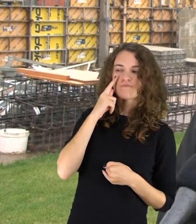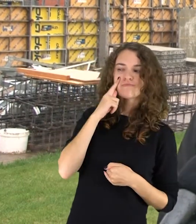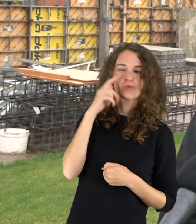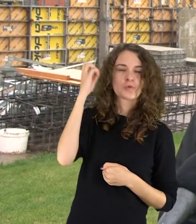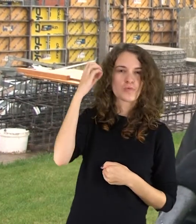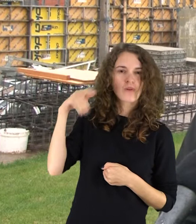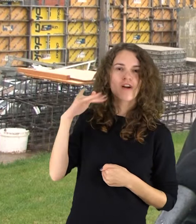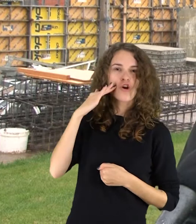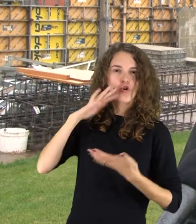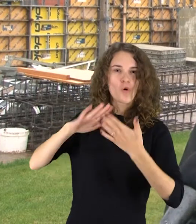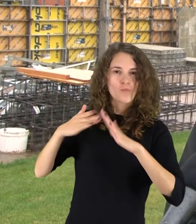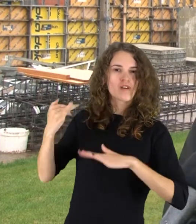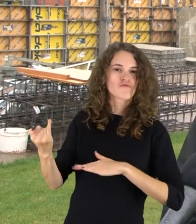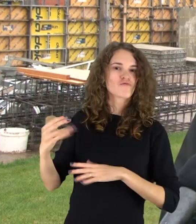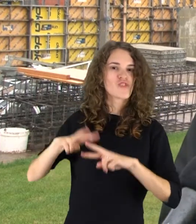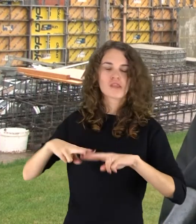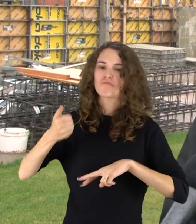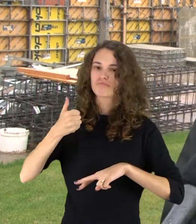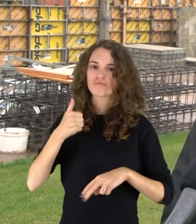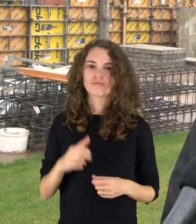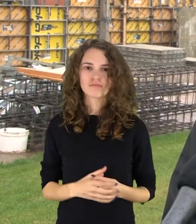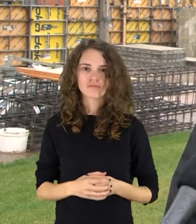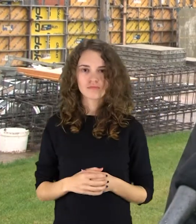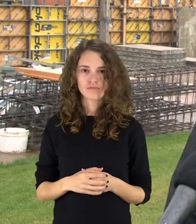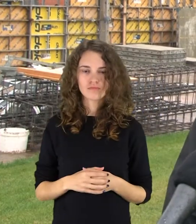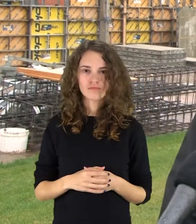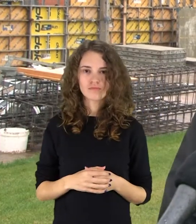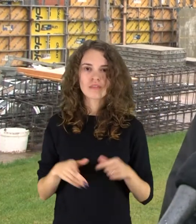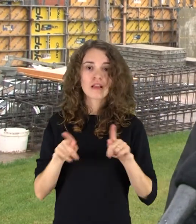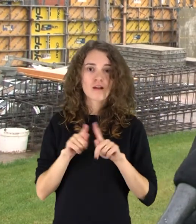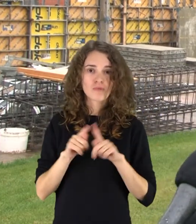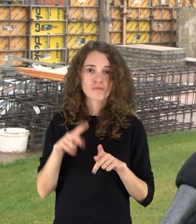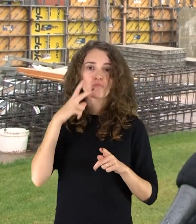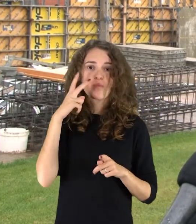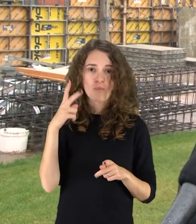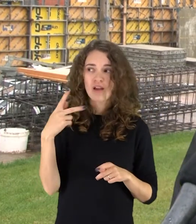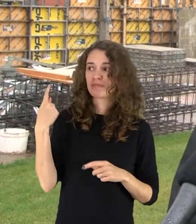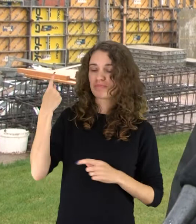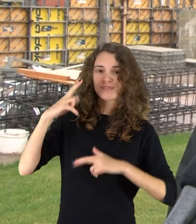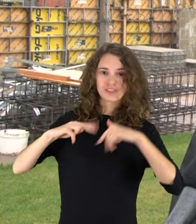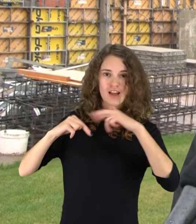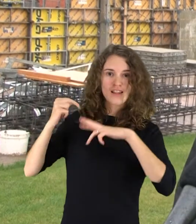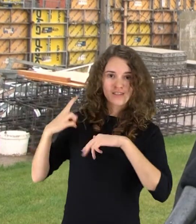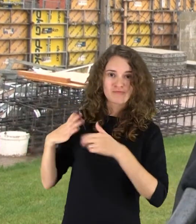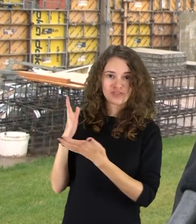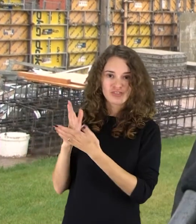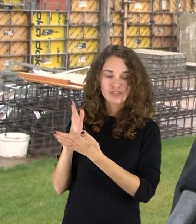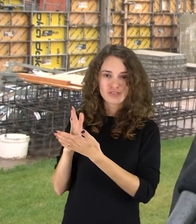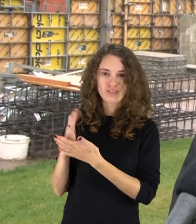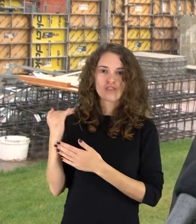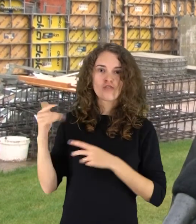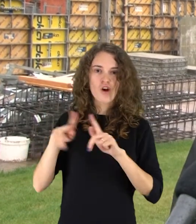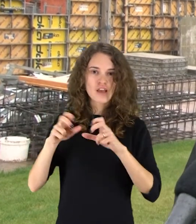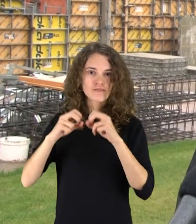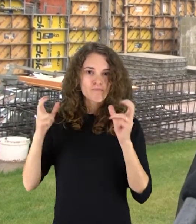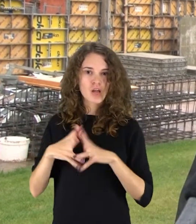regbėjo, kad Šiauliuose yra tinkama vieta. Ir to labiau, kad, kaip matote, vyksta statybos, būtent